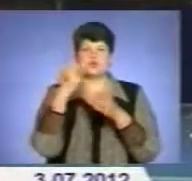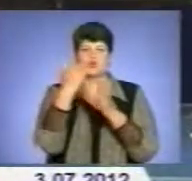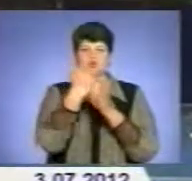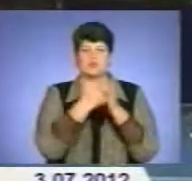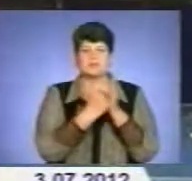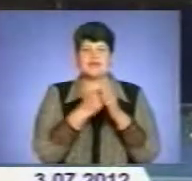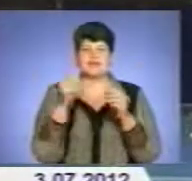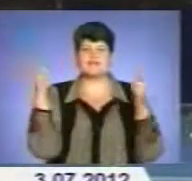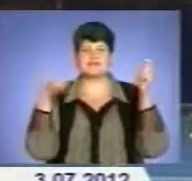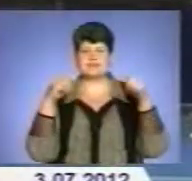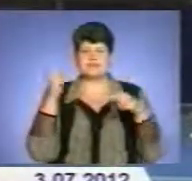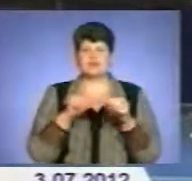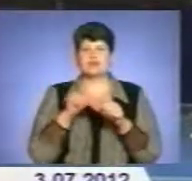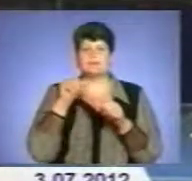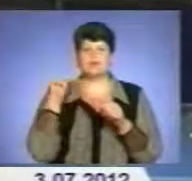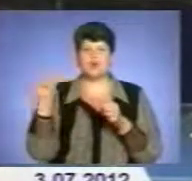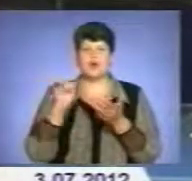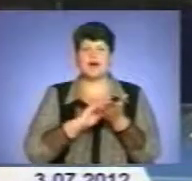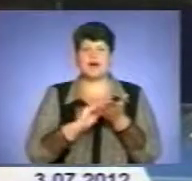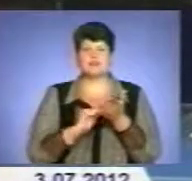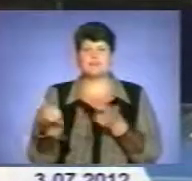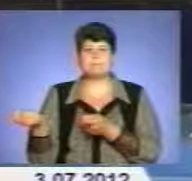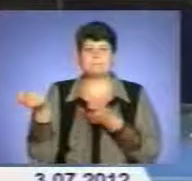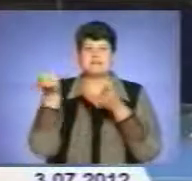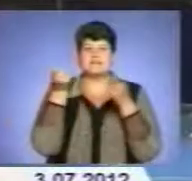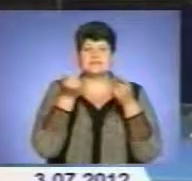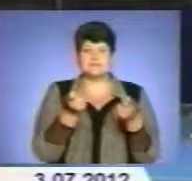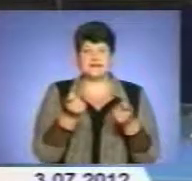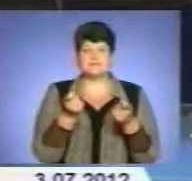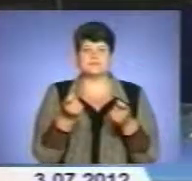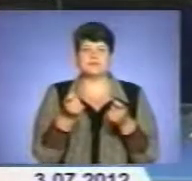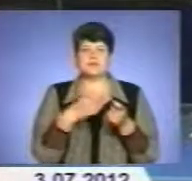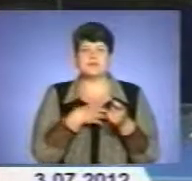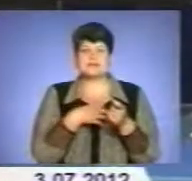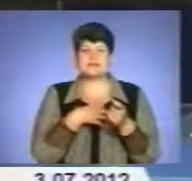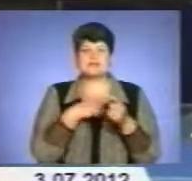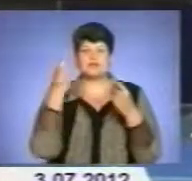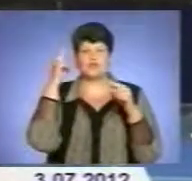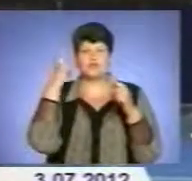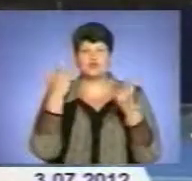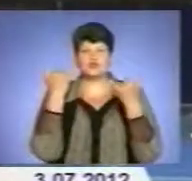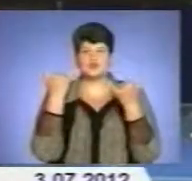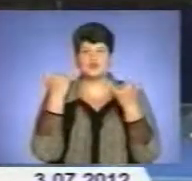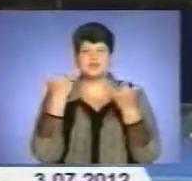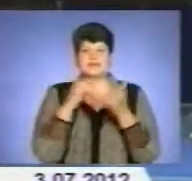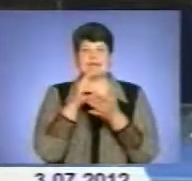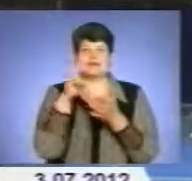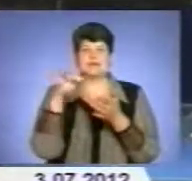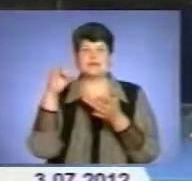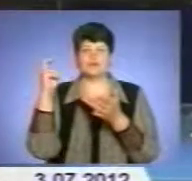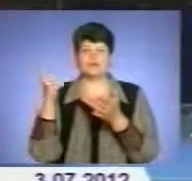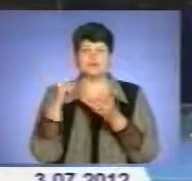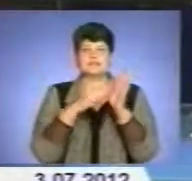Окрім того, авторка привезла презент за творчість – сучасний диктофон на 800 годин з запису.